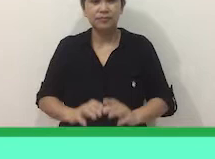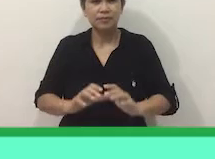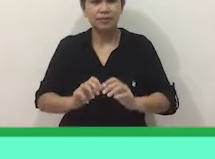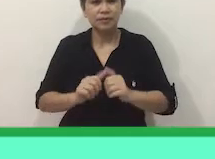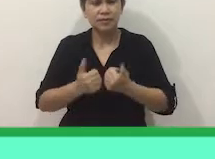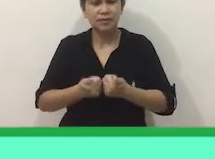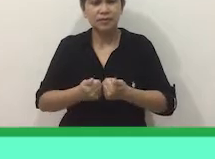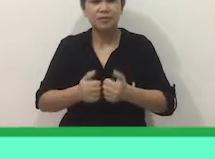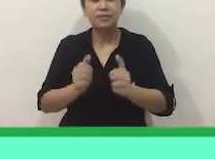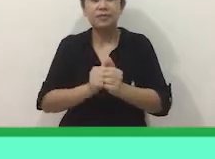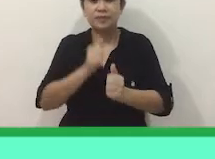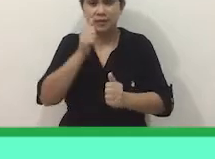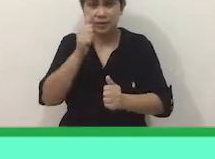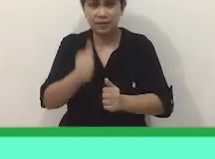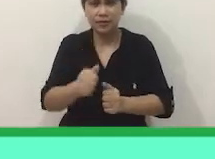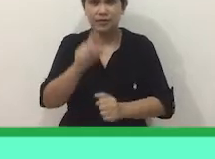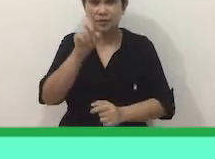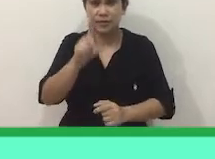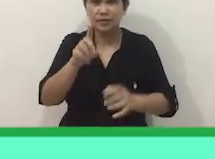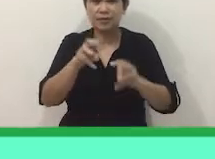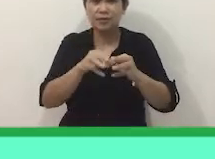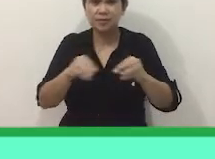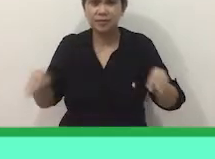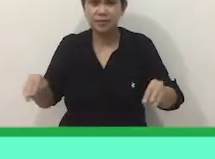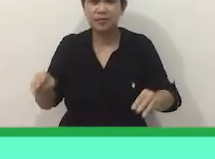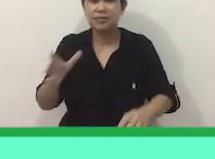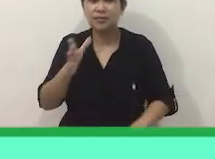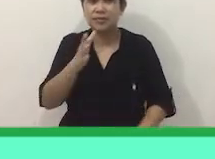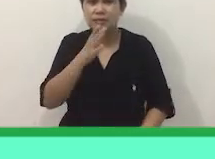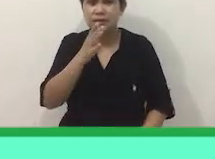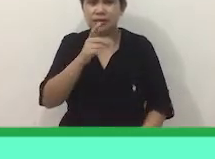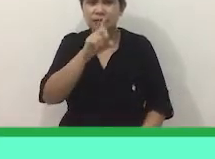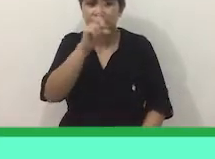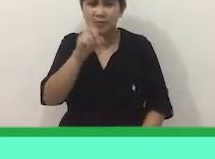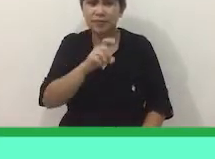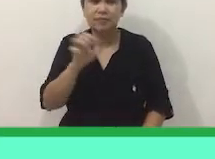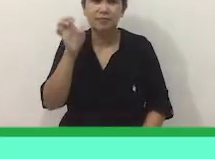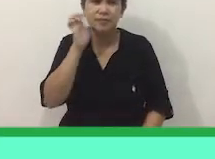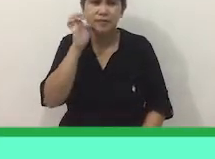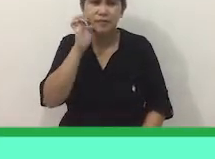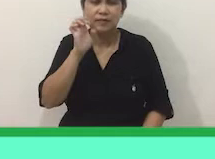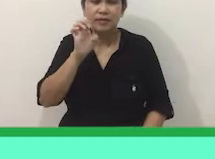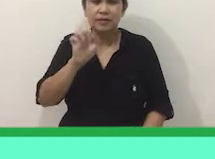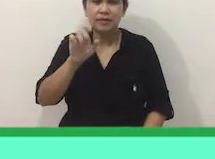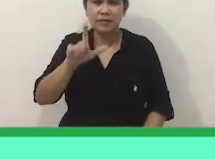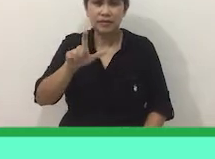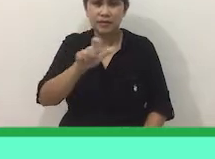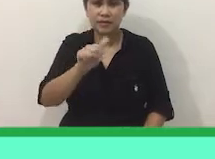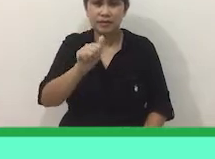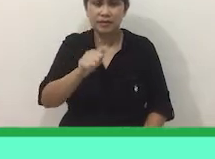Gaano Ba Kalayo Ang isang metro Nanay Tanong ni Ella Kay Aling Marie Isang umaga